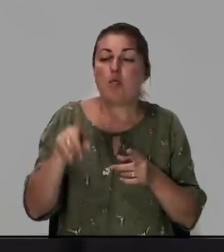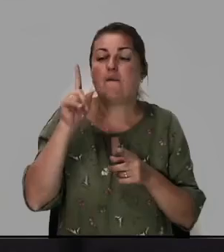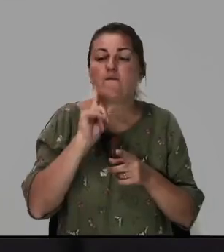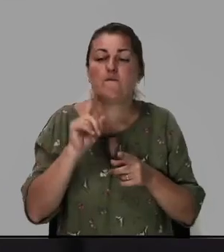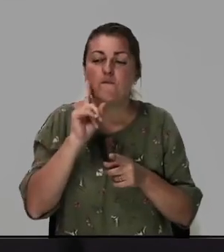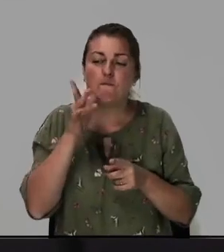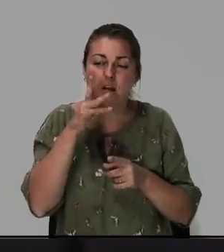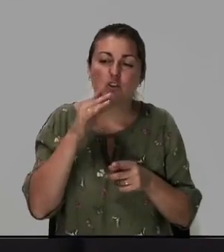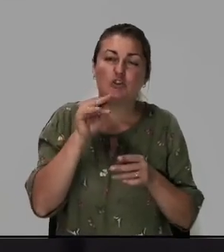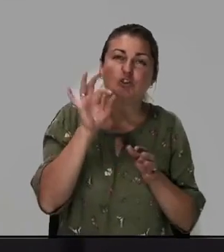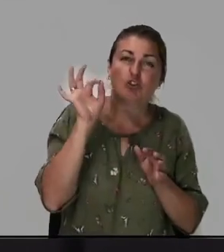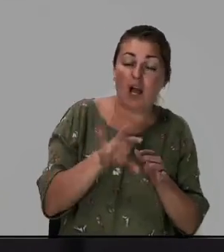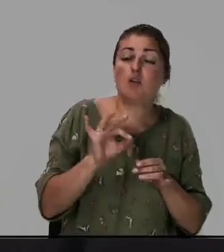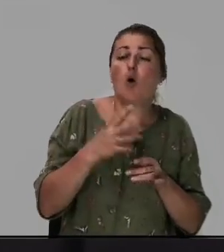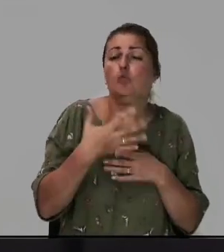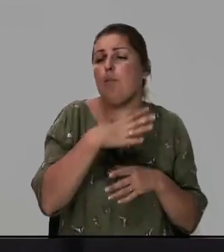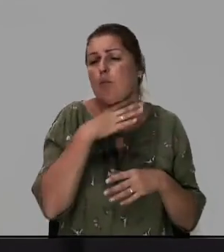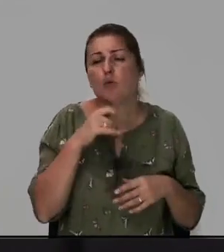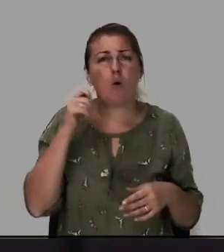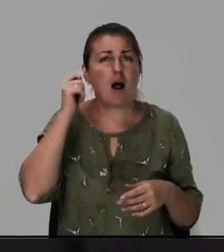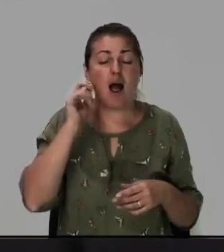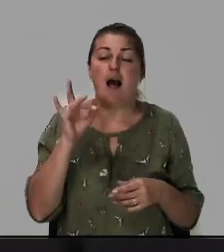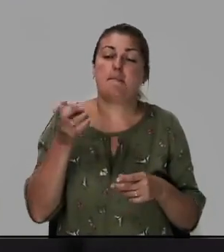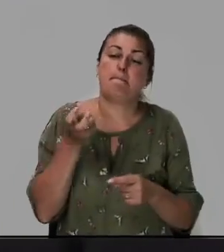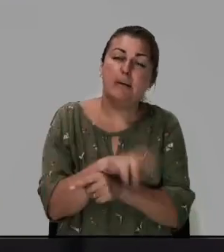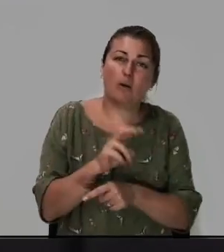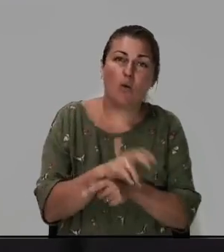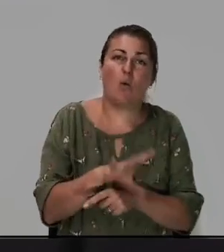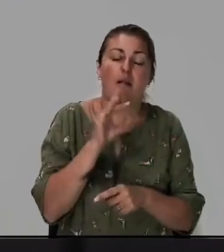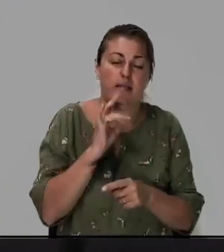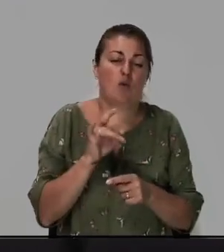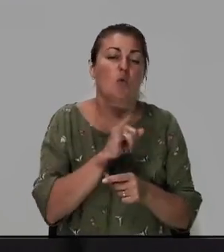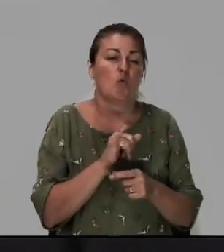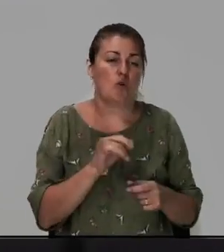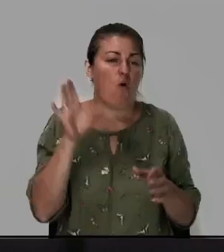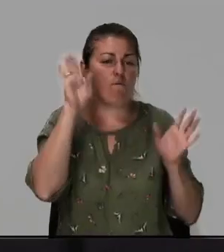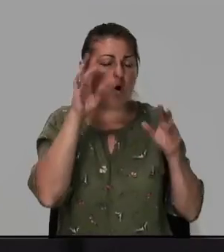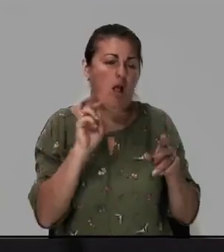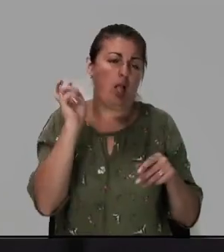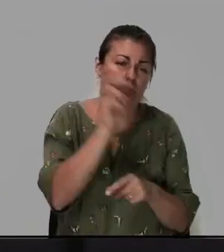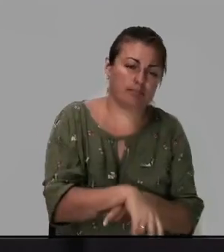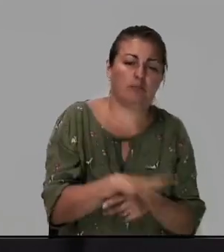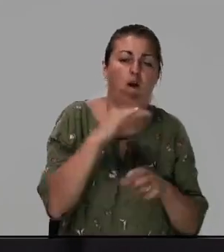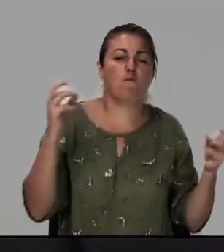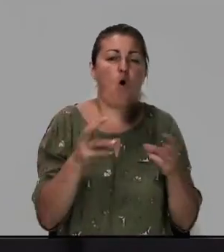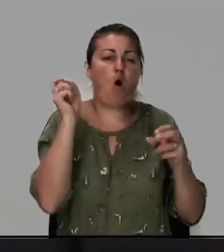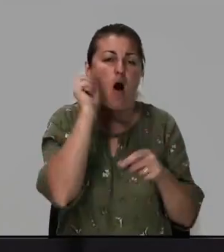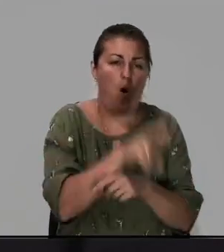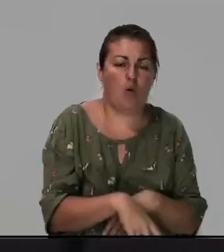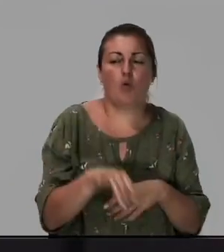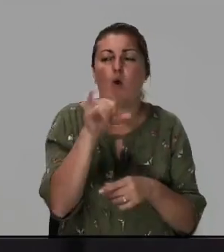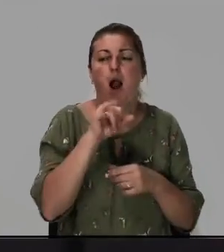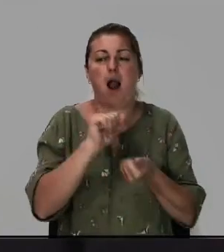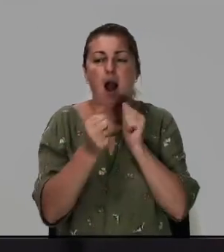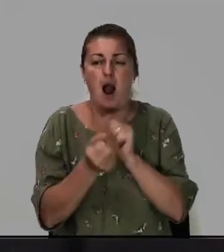времени уже много лет раз приходит и бросает его то в воду то в огонь то в камни и